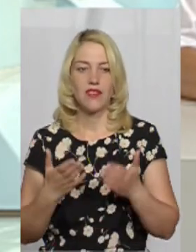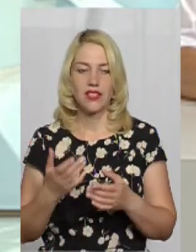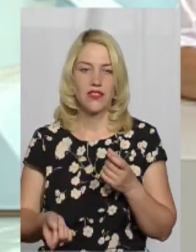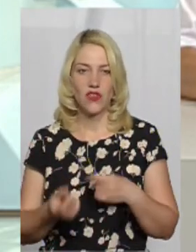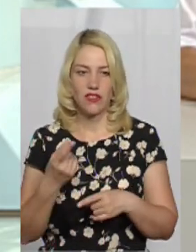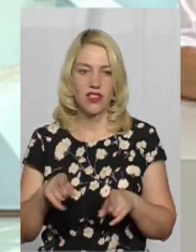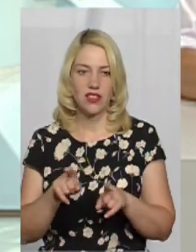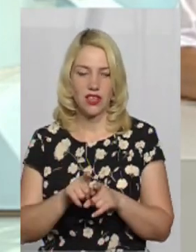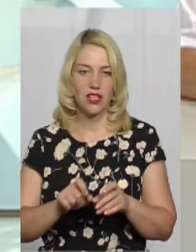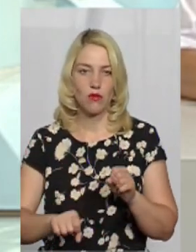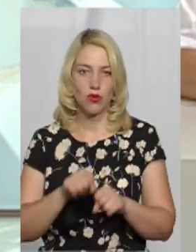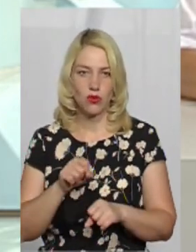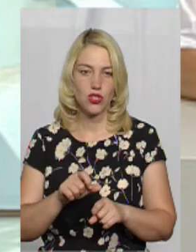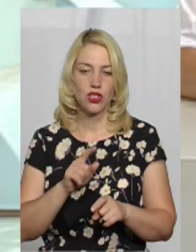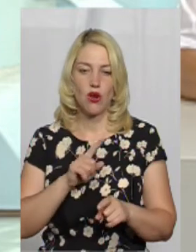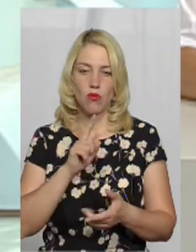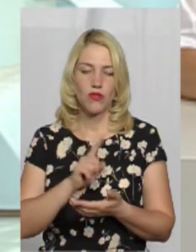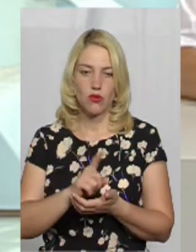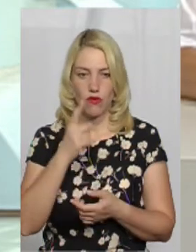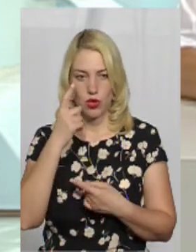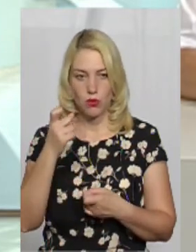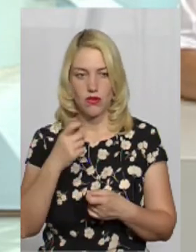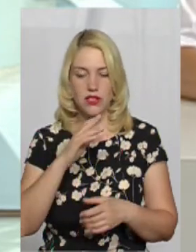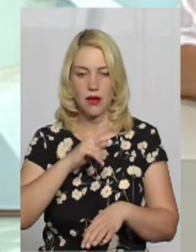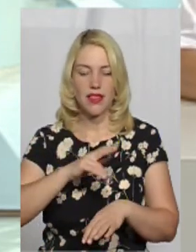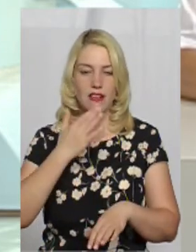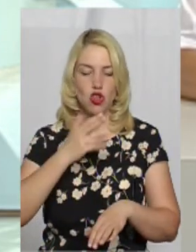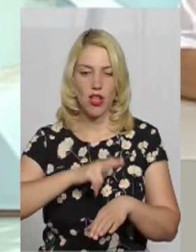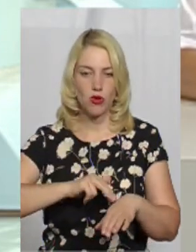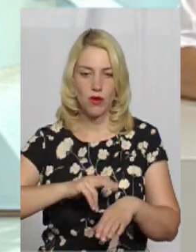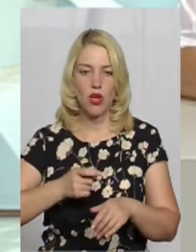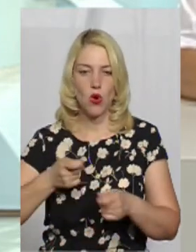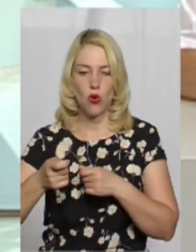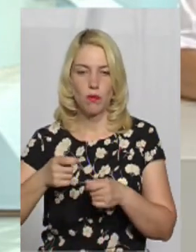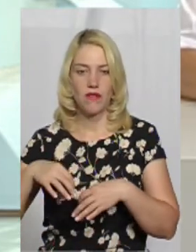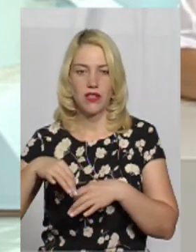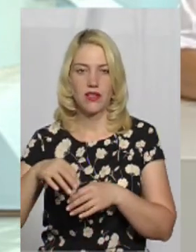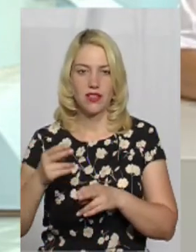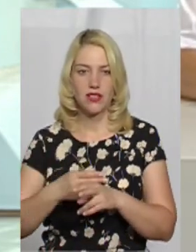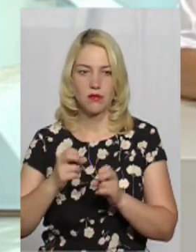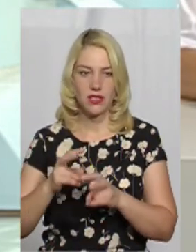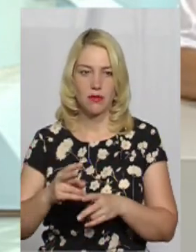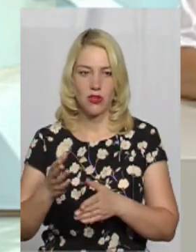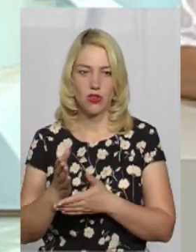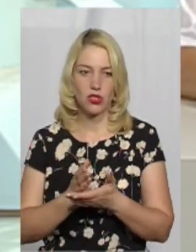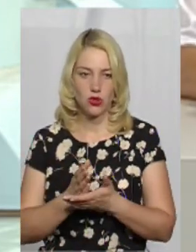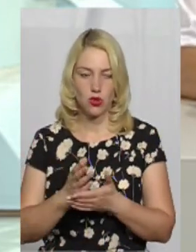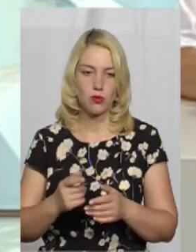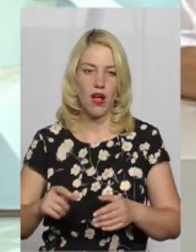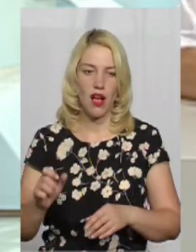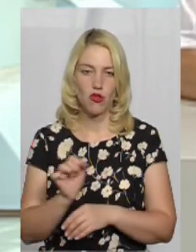виявлення таких порушень обов'язково інформувати Національну поліцію, правління Укртрансбезпеки та Службу автомобільних доріг.